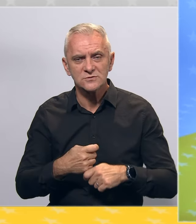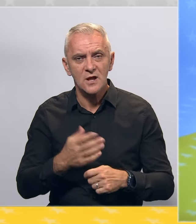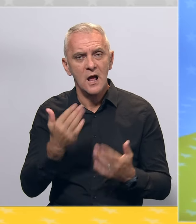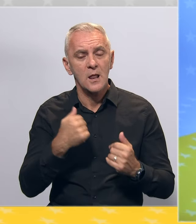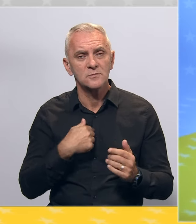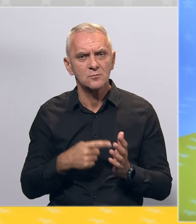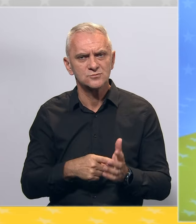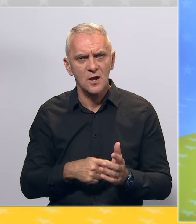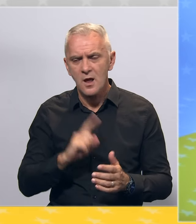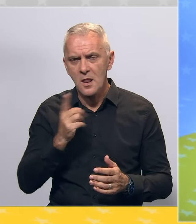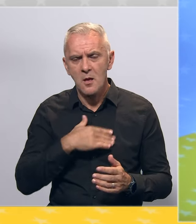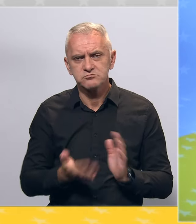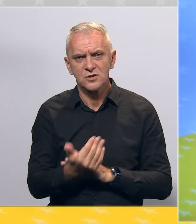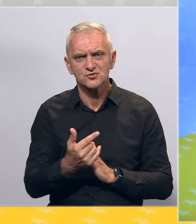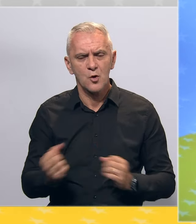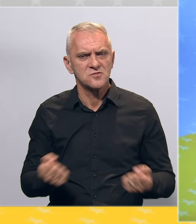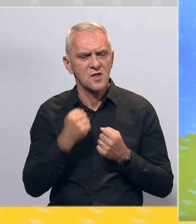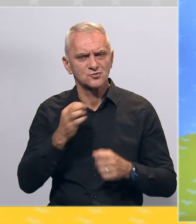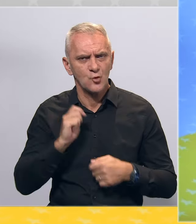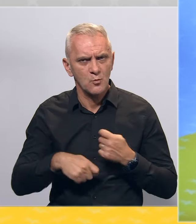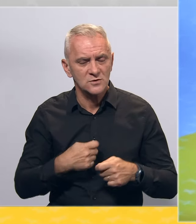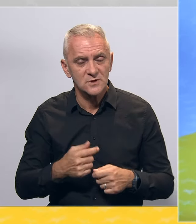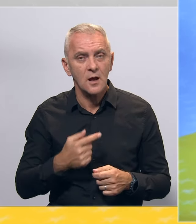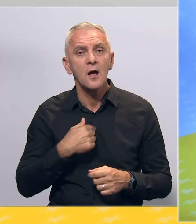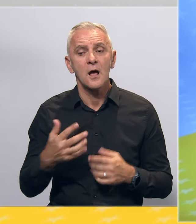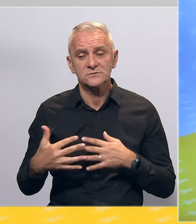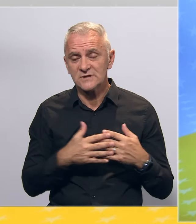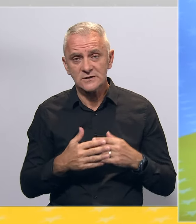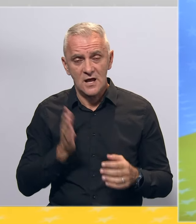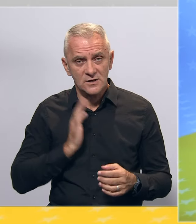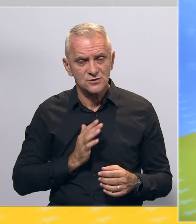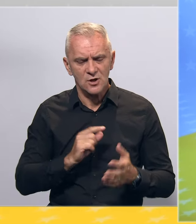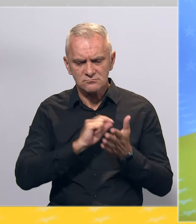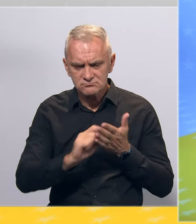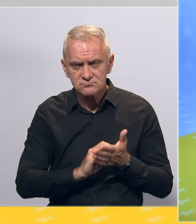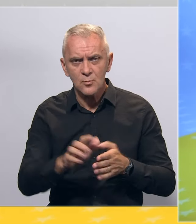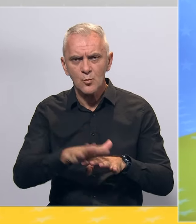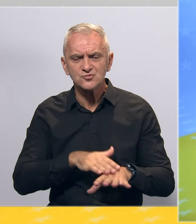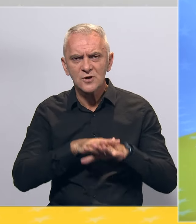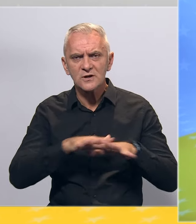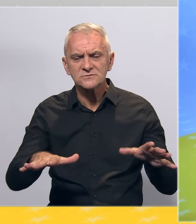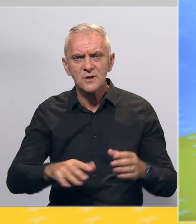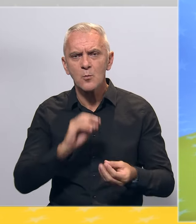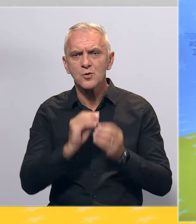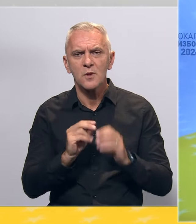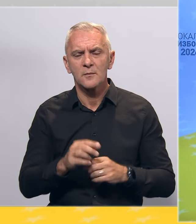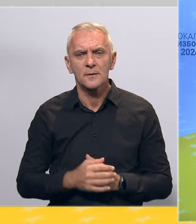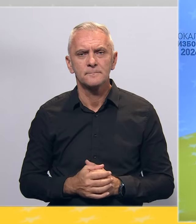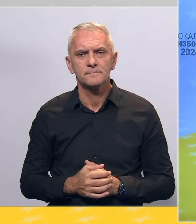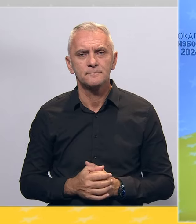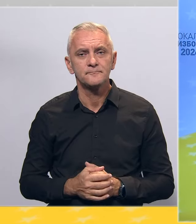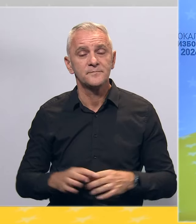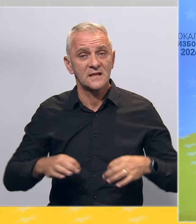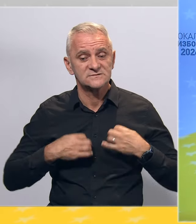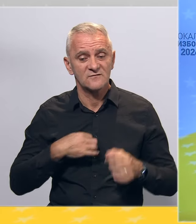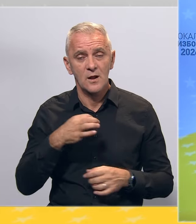kako od zahtjevnih zadataka ne bjažimo. Vjerujemo kako ćemo u suradnju s građanima definirati, pokrenuti i realizirati goruće probleme na ovom polju. Zdravu